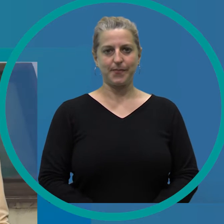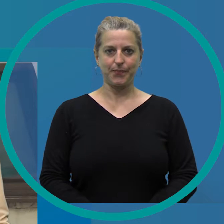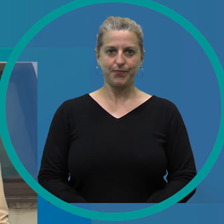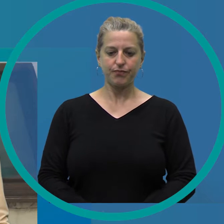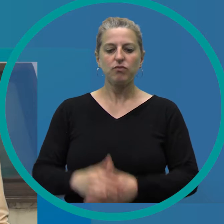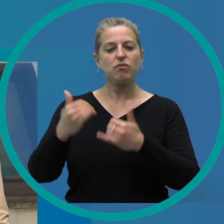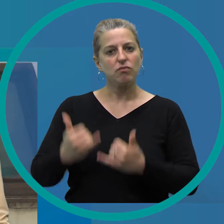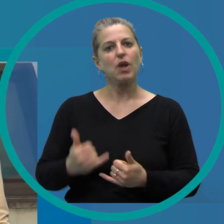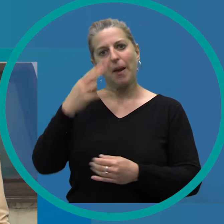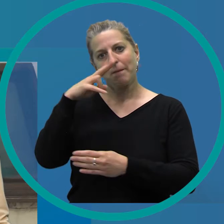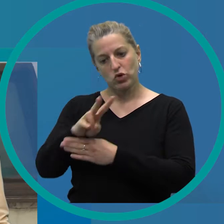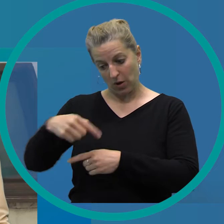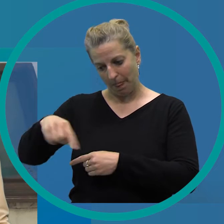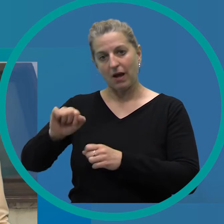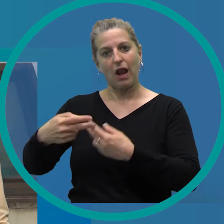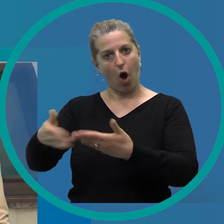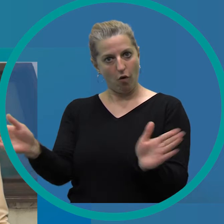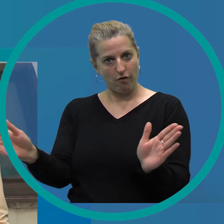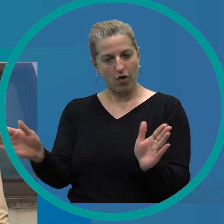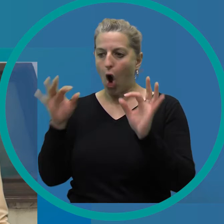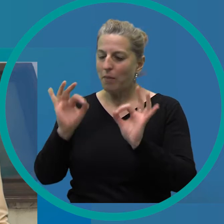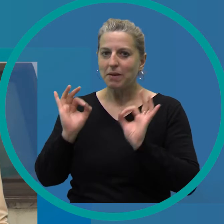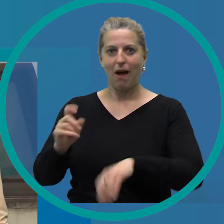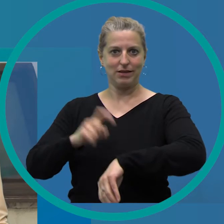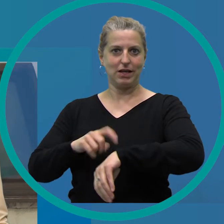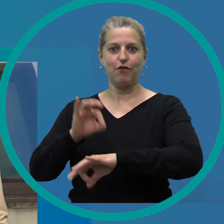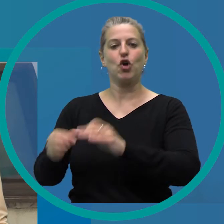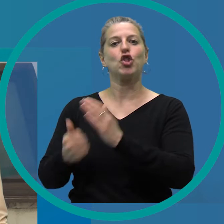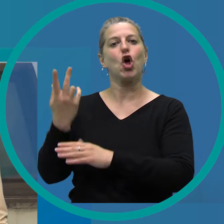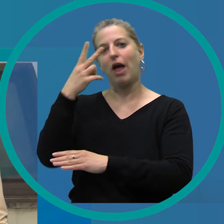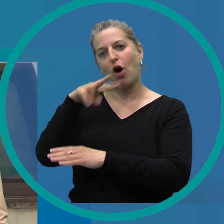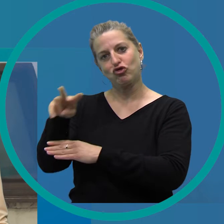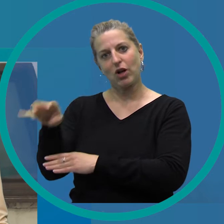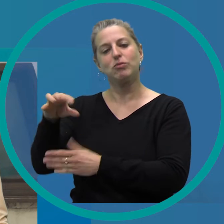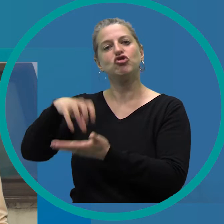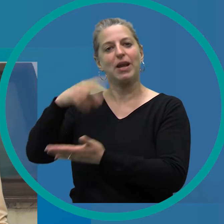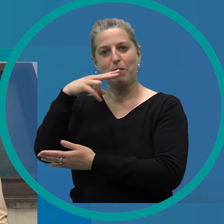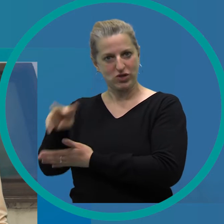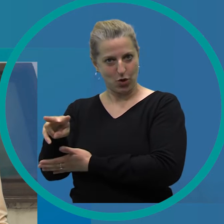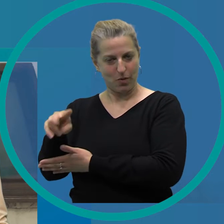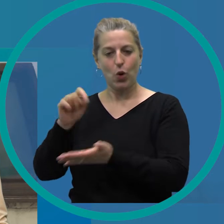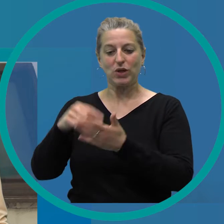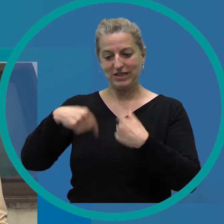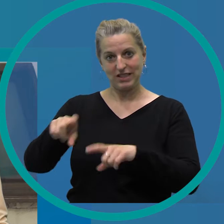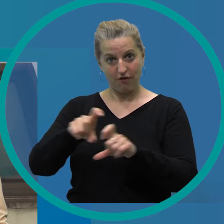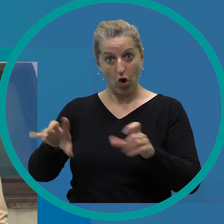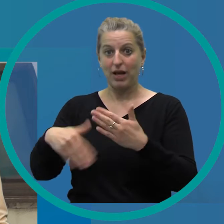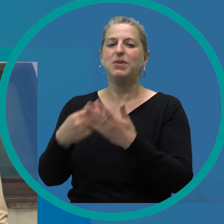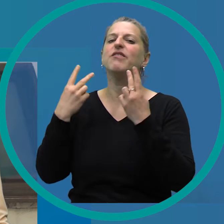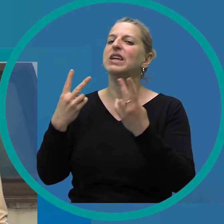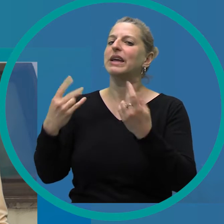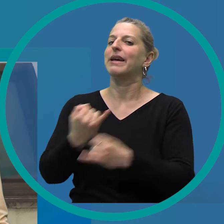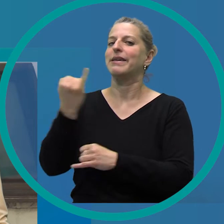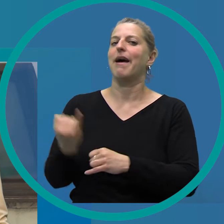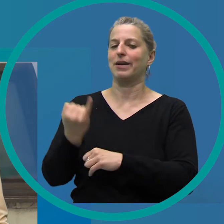derzeit aussieht, können Museen in den nächsten Tagen wieder eröffnen. Das ideale Timing für die neue Ausstellung im Stadtmuseum. Denn es gibt in dieser Woche einen wichtigen